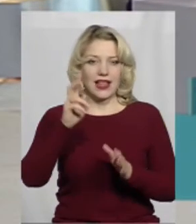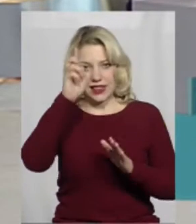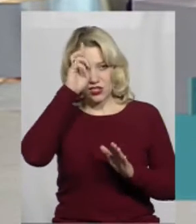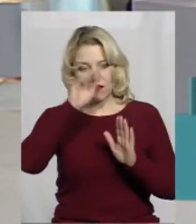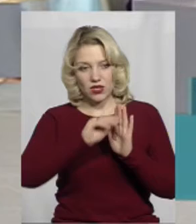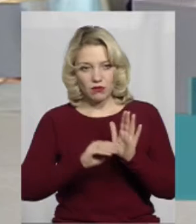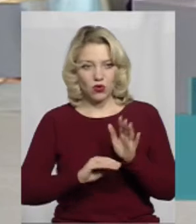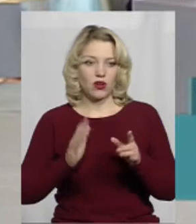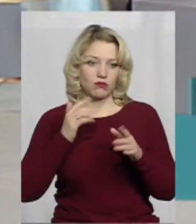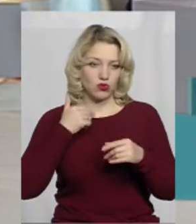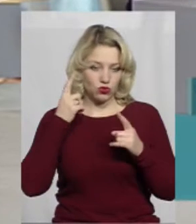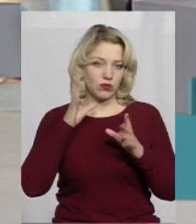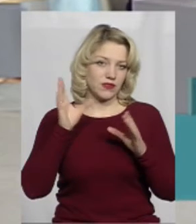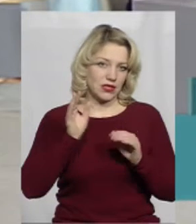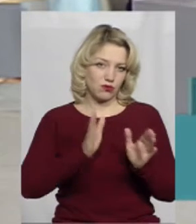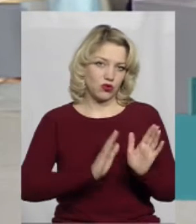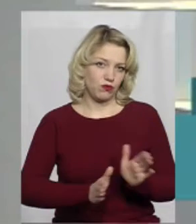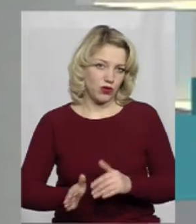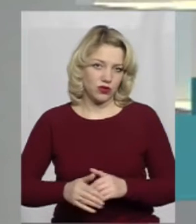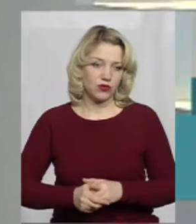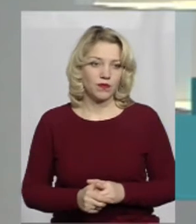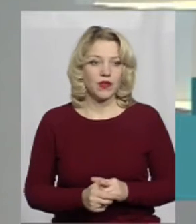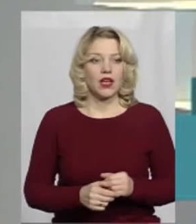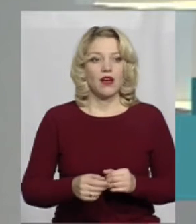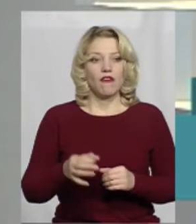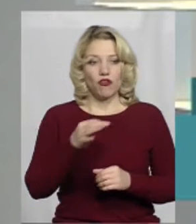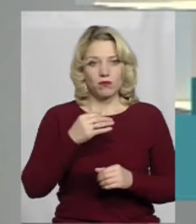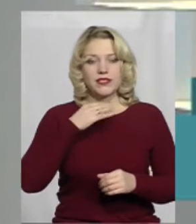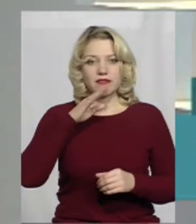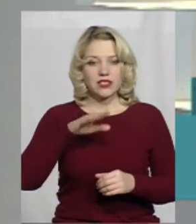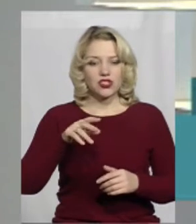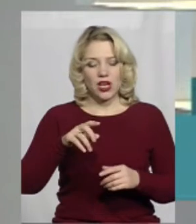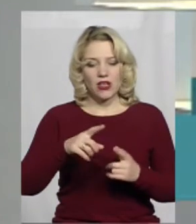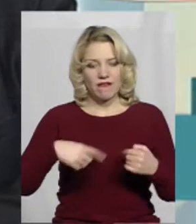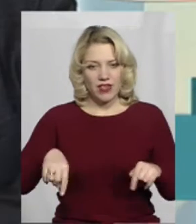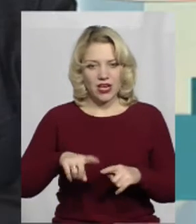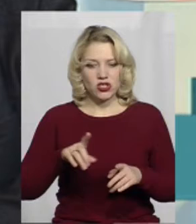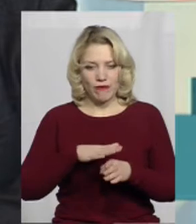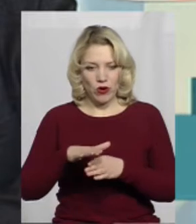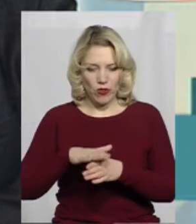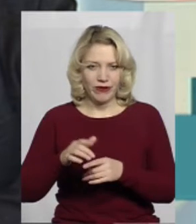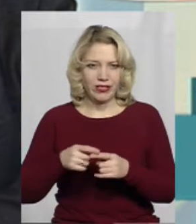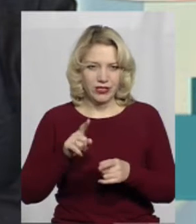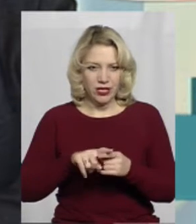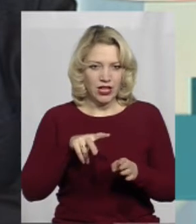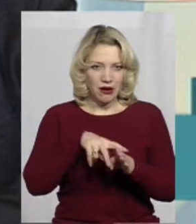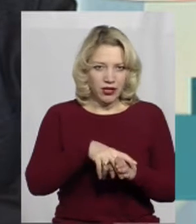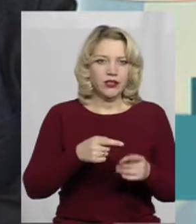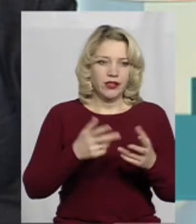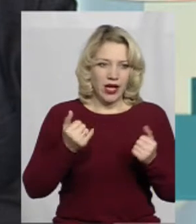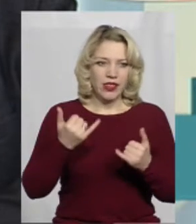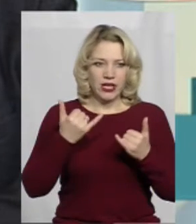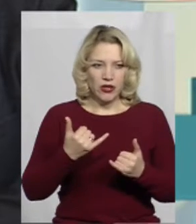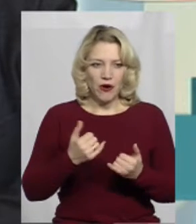тому, я думаю, тут все буде працювати як слагоджений механізм. В області вистачає філій для того, щоб виконувати ці На сьогодні мережа установи ще одного банку